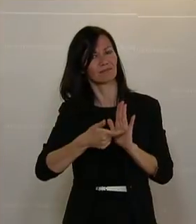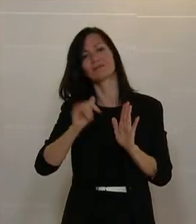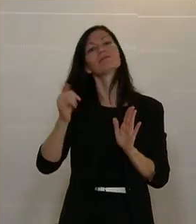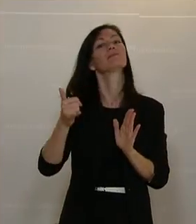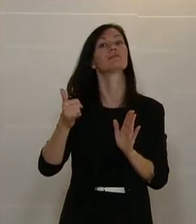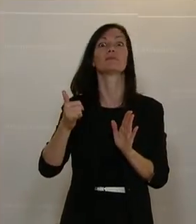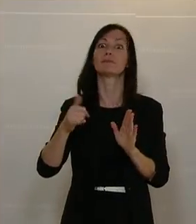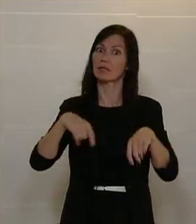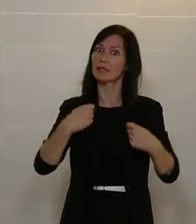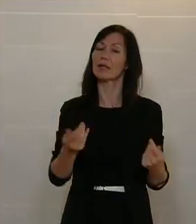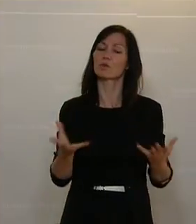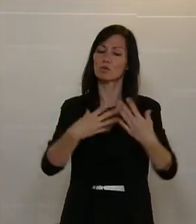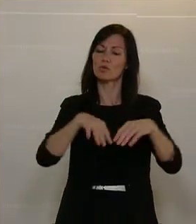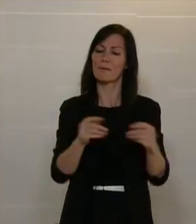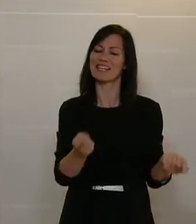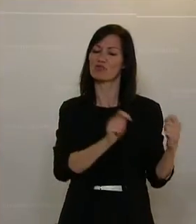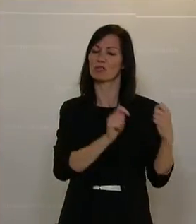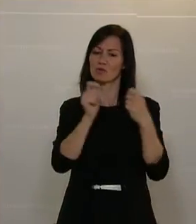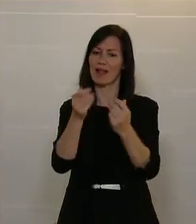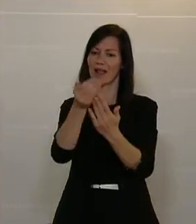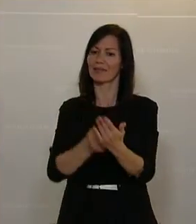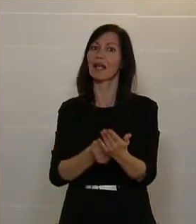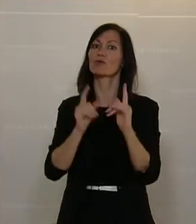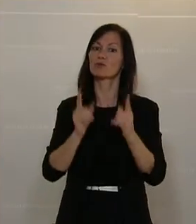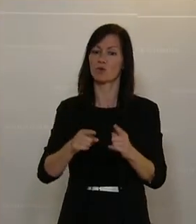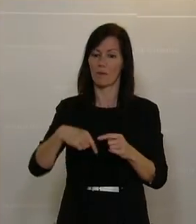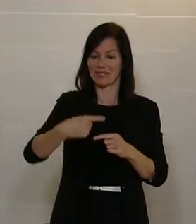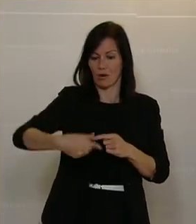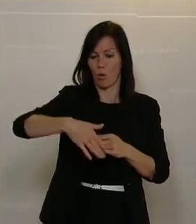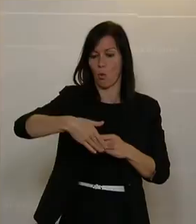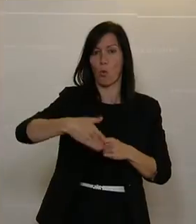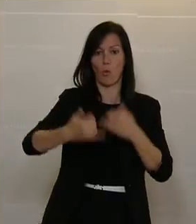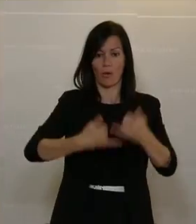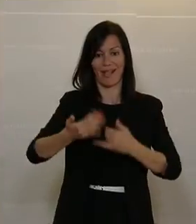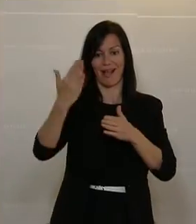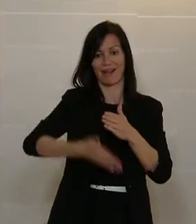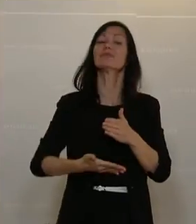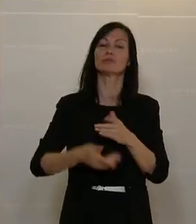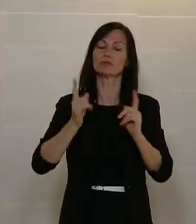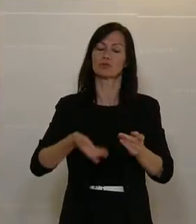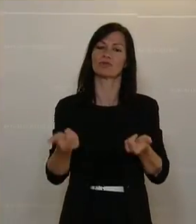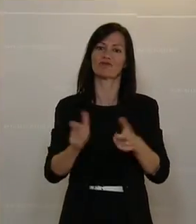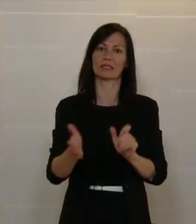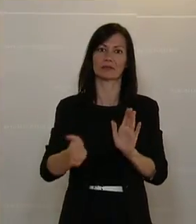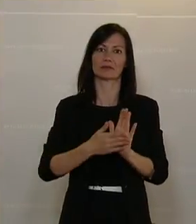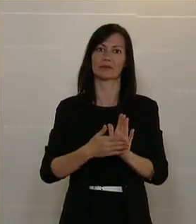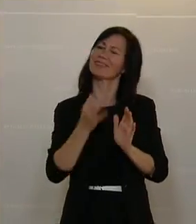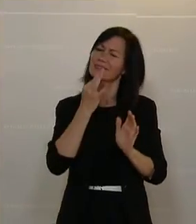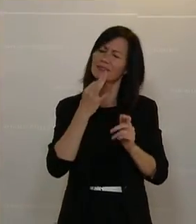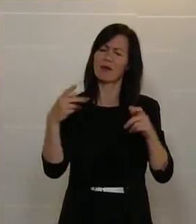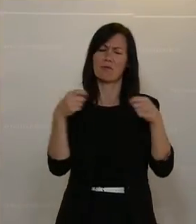einen gemeinsamen Entschließungsantrag, soll bis zum Ende dieses Jahres stehen, wo ihm auch dann ganz konkrete Maßnahmen